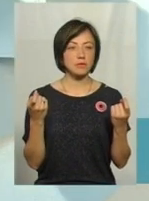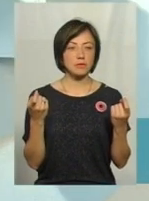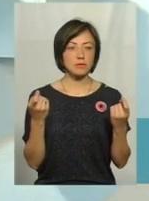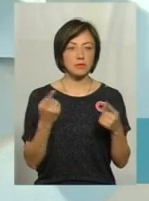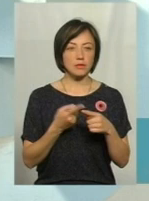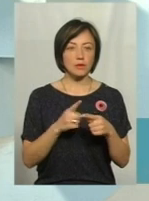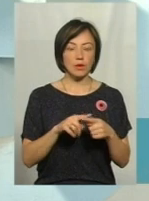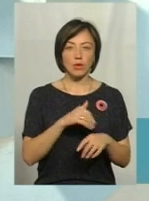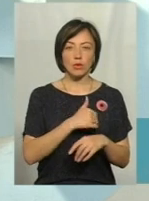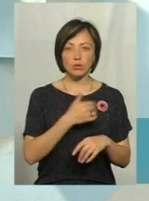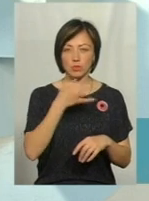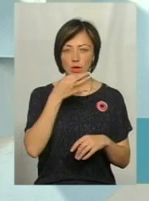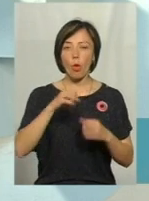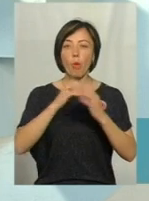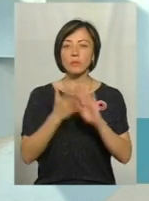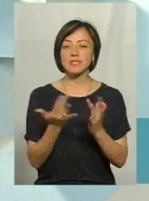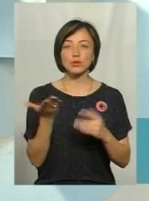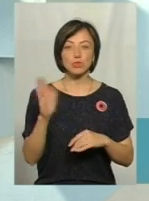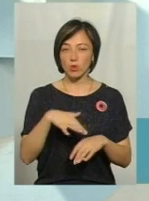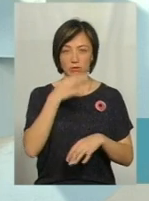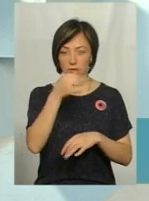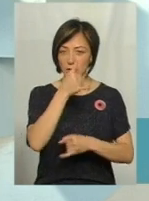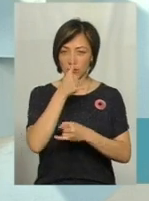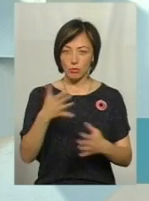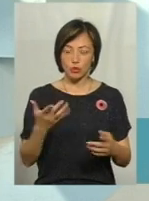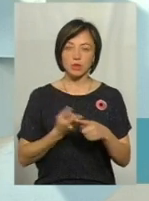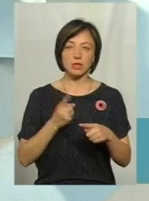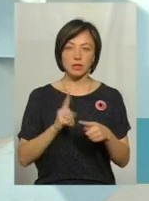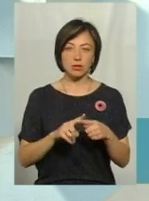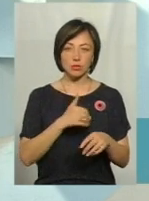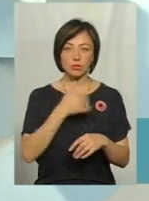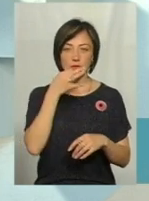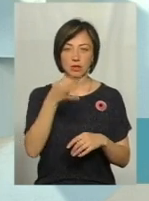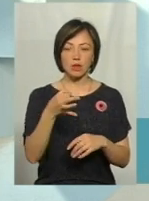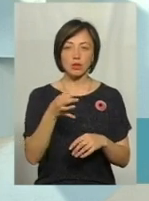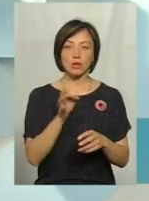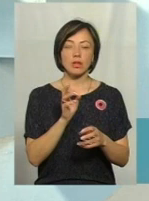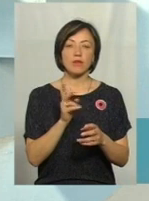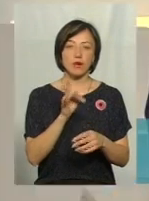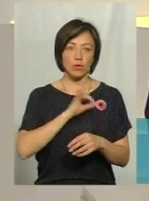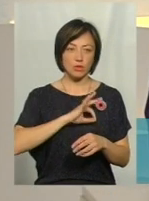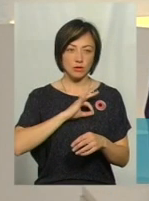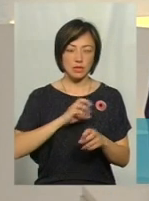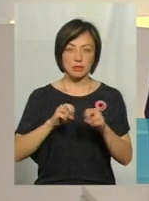Хочу сказати, що він предназначається для використання у спецвійськах.